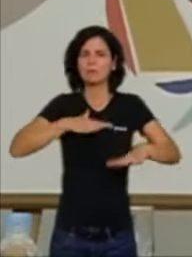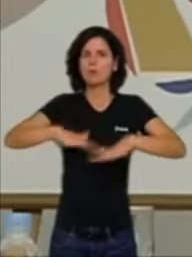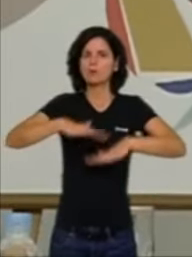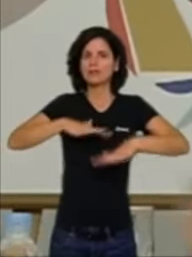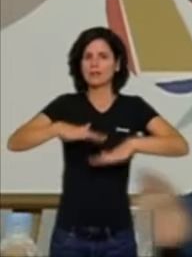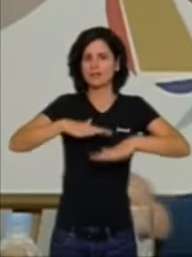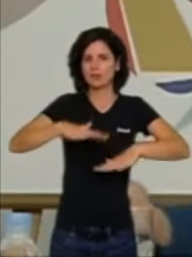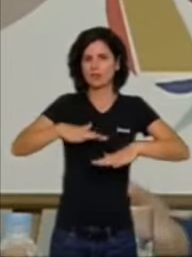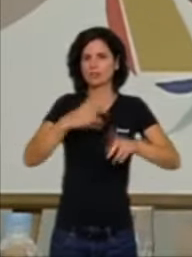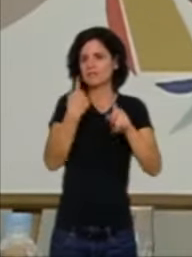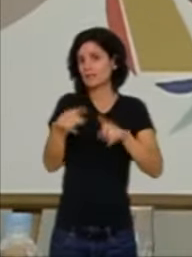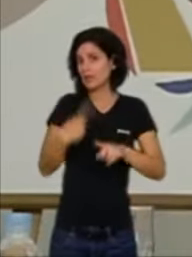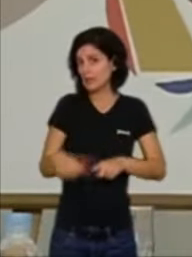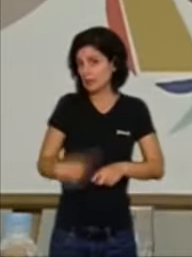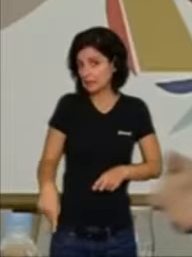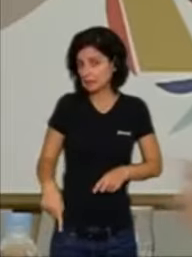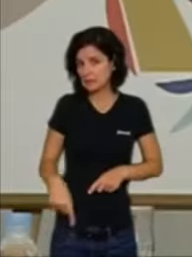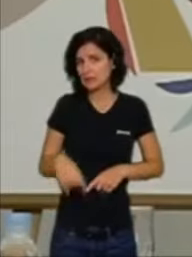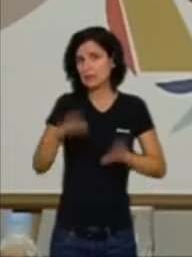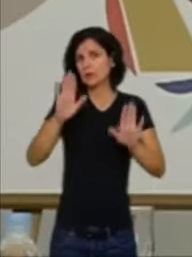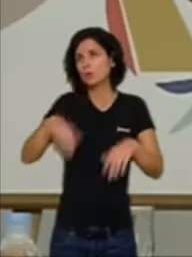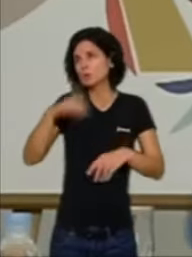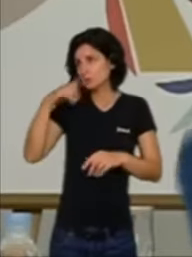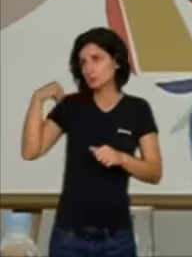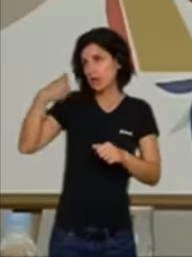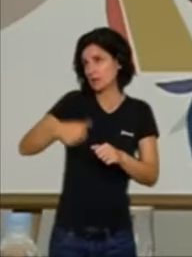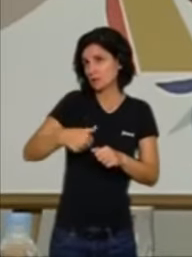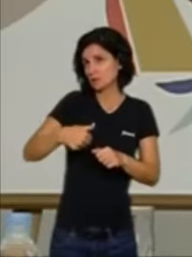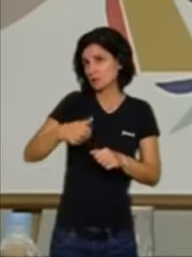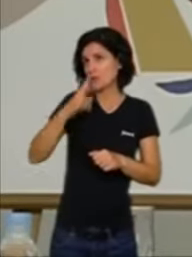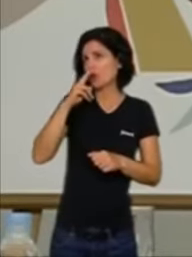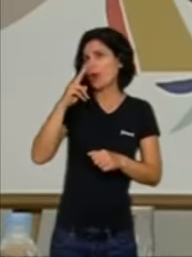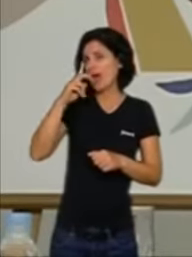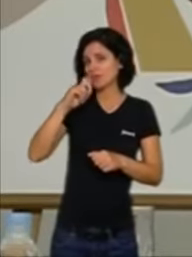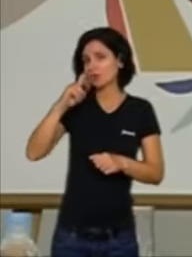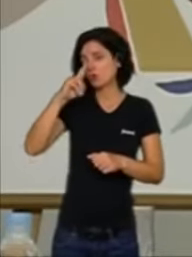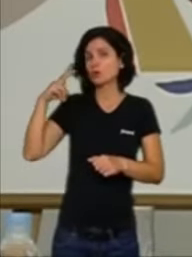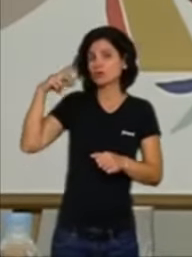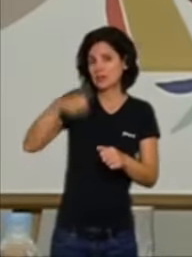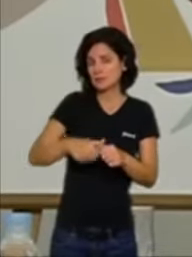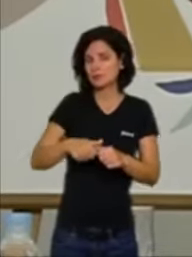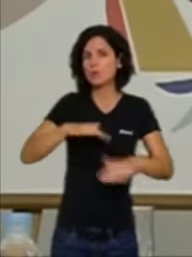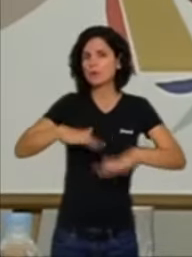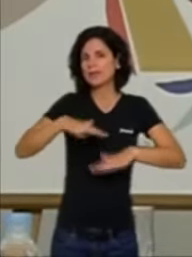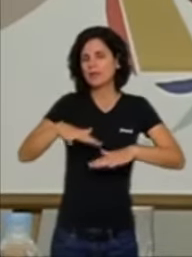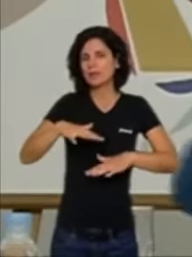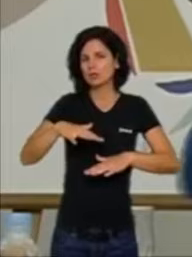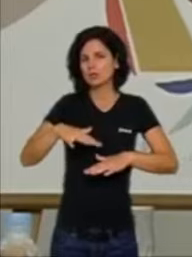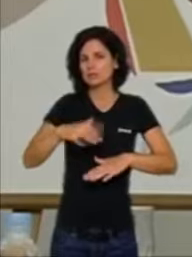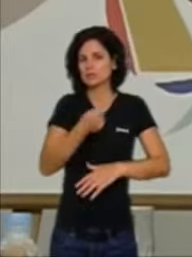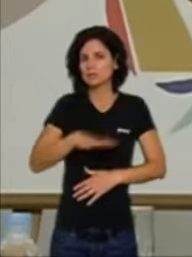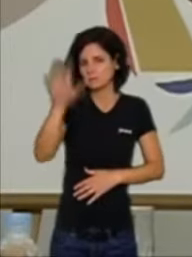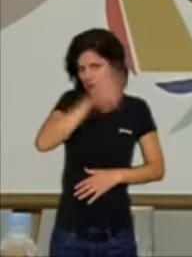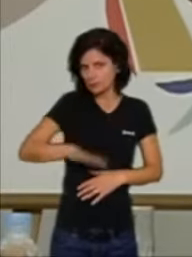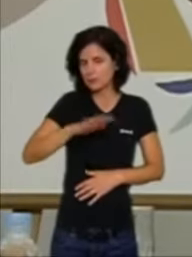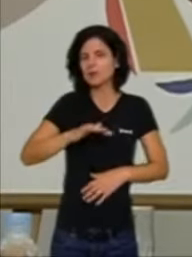'han produït en l'últim temps, en l'últim any o dos anys, en el nostre país. Mobilitzacions